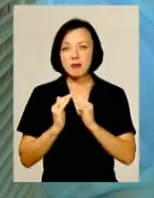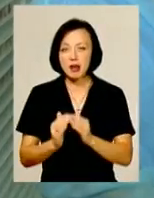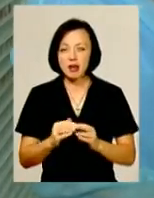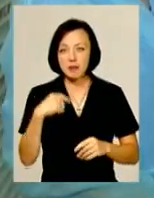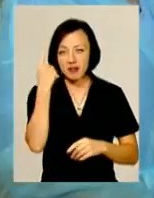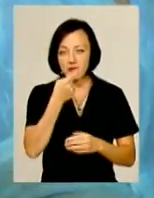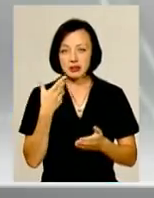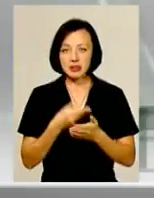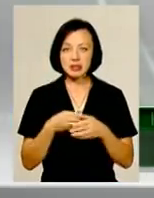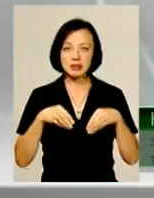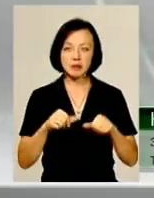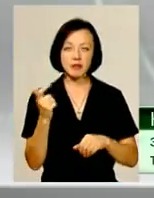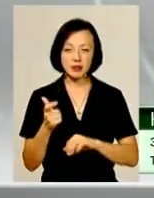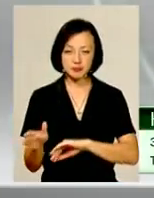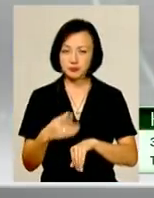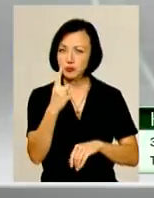землевласників області.